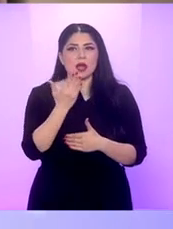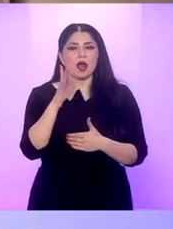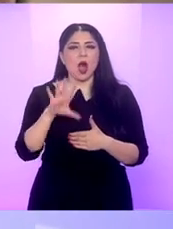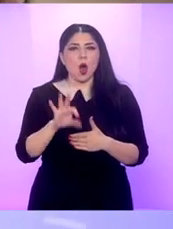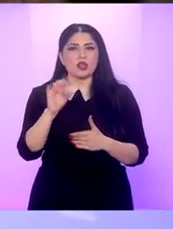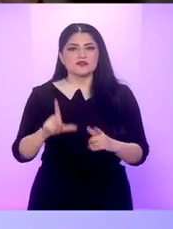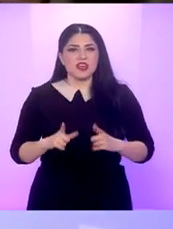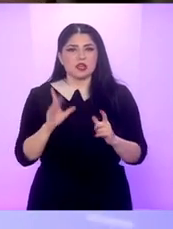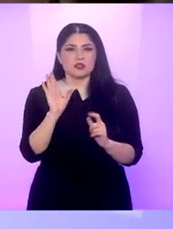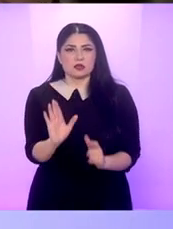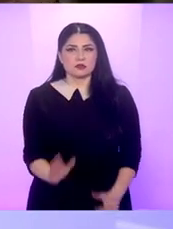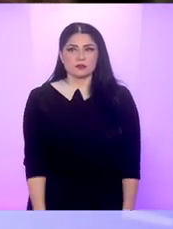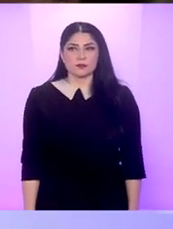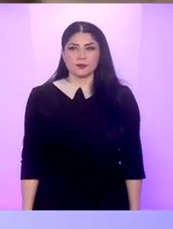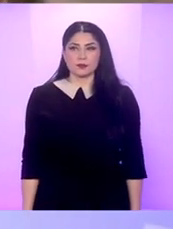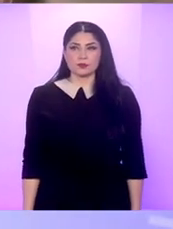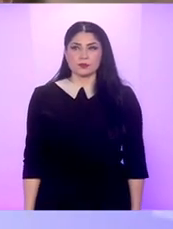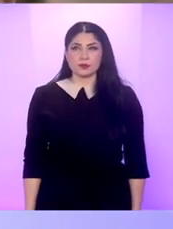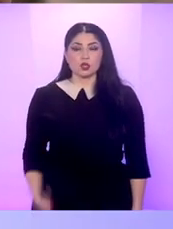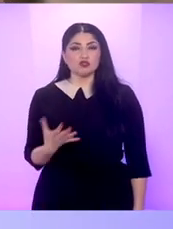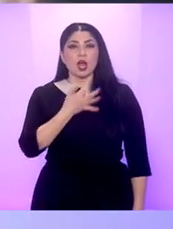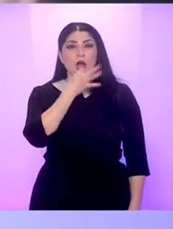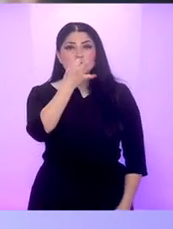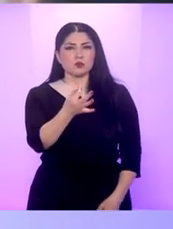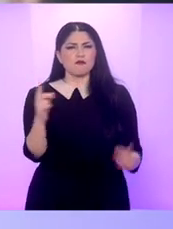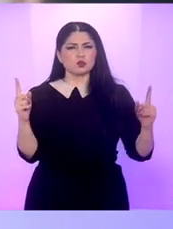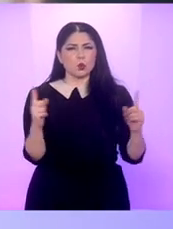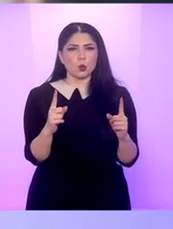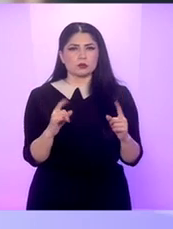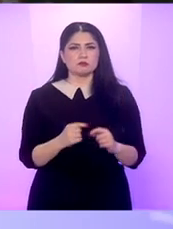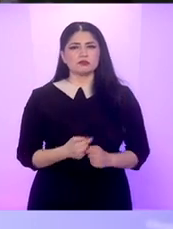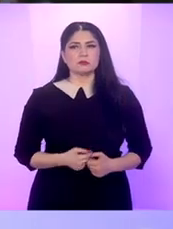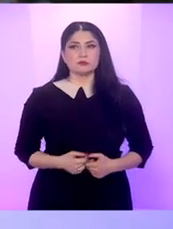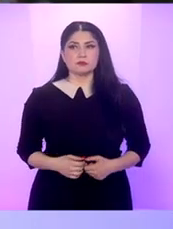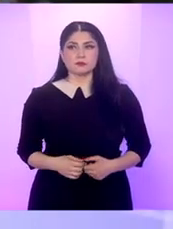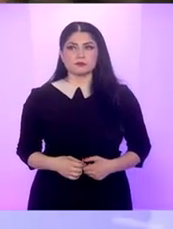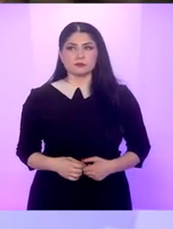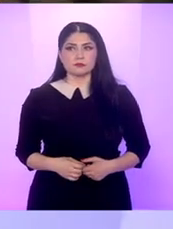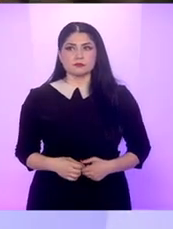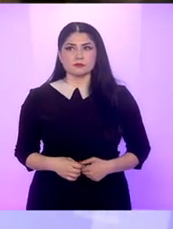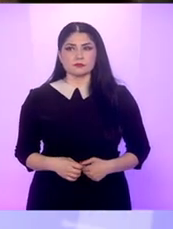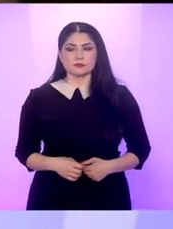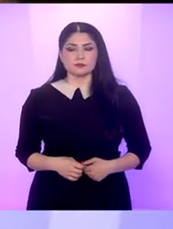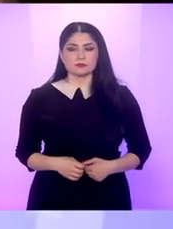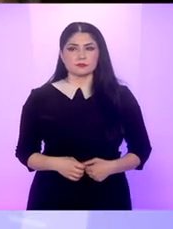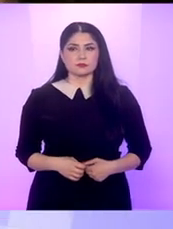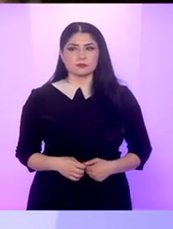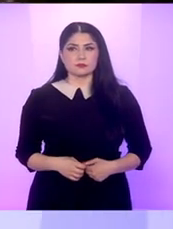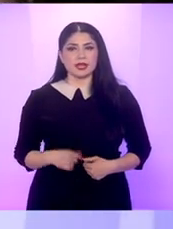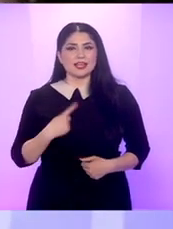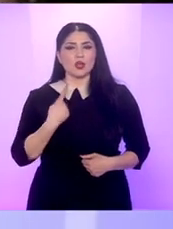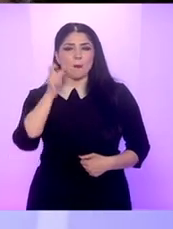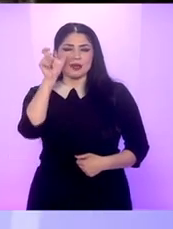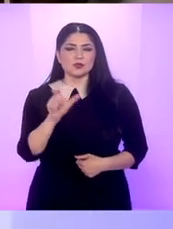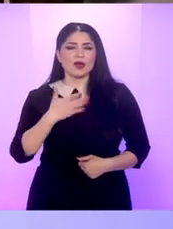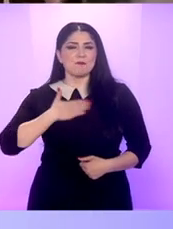acest stil de viață așa că și discursul ei a fost scurt și la obiect e o prezență întotdeauna întotdeauna a